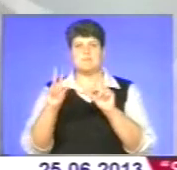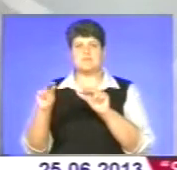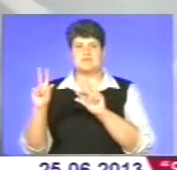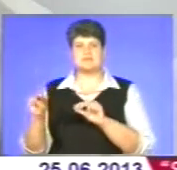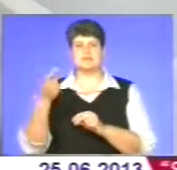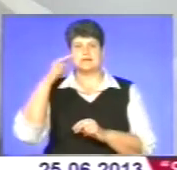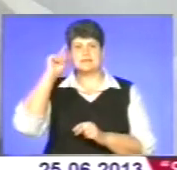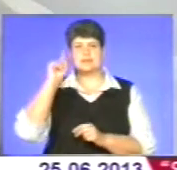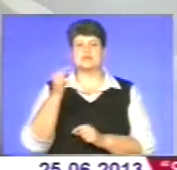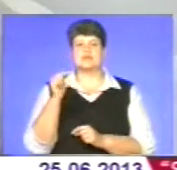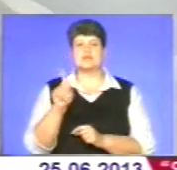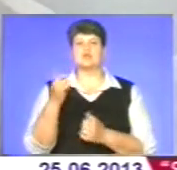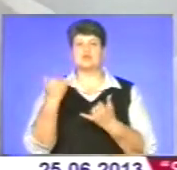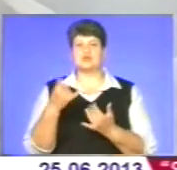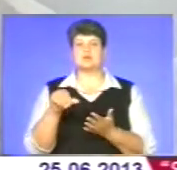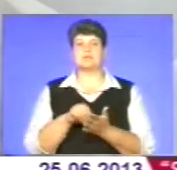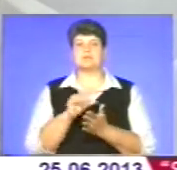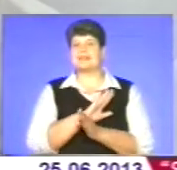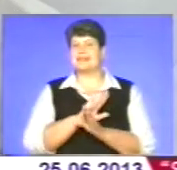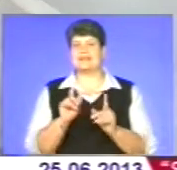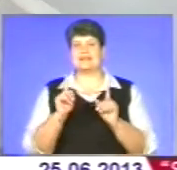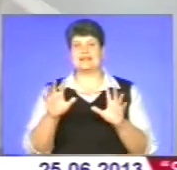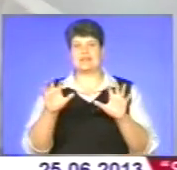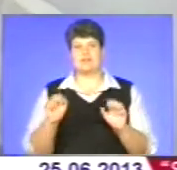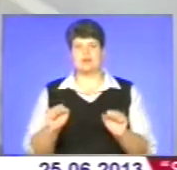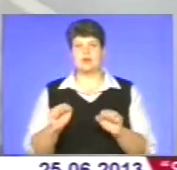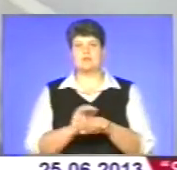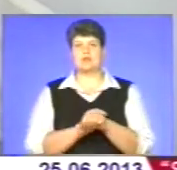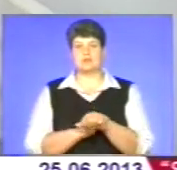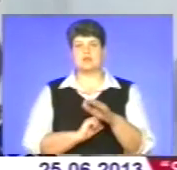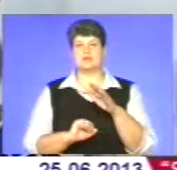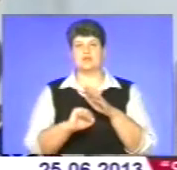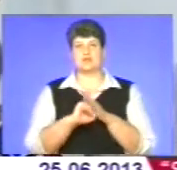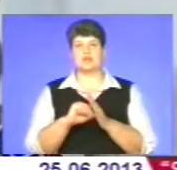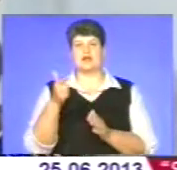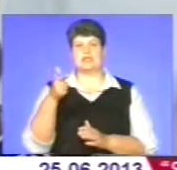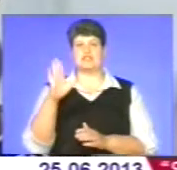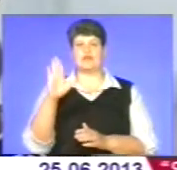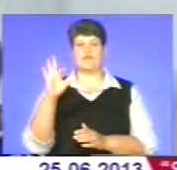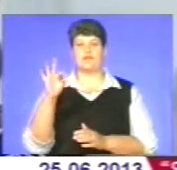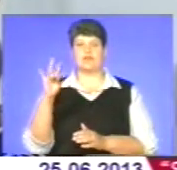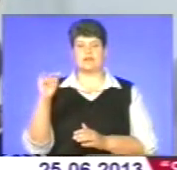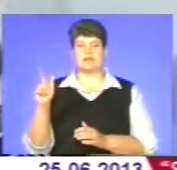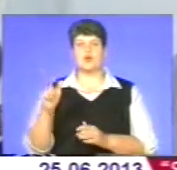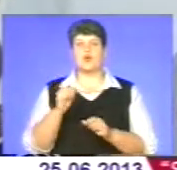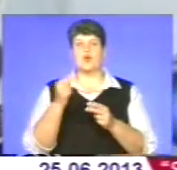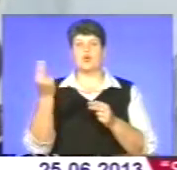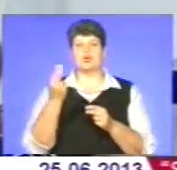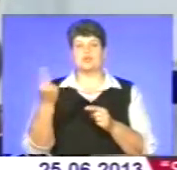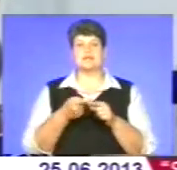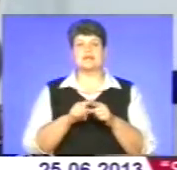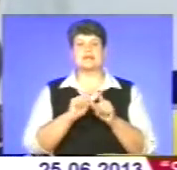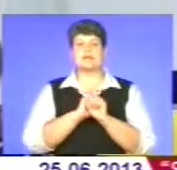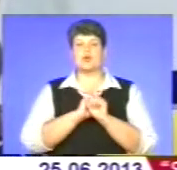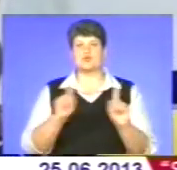сьогодні представляє не тільки владу, а й благодійний фонд «Голочина Волині». Художніки – це особливі люди, які бачать світ зовсім по